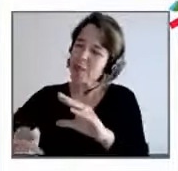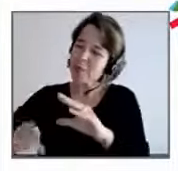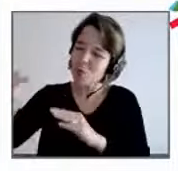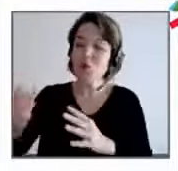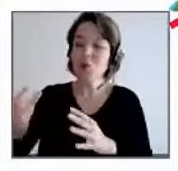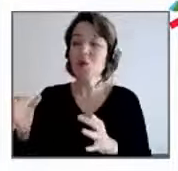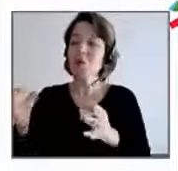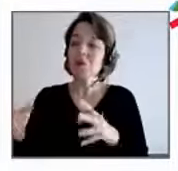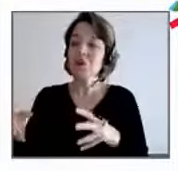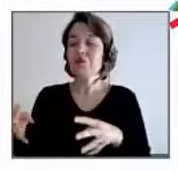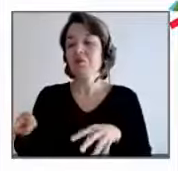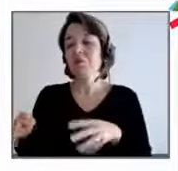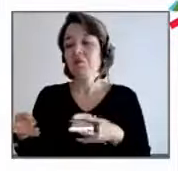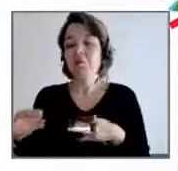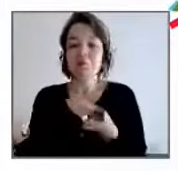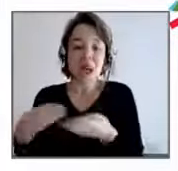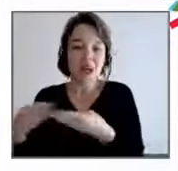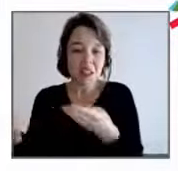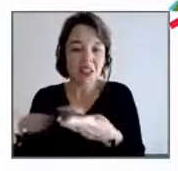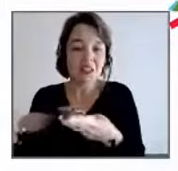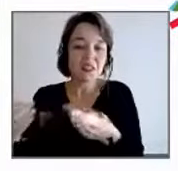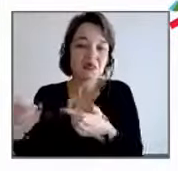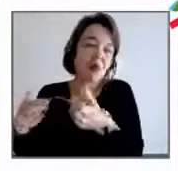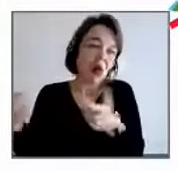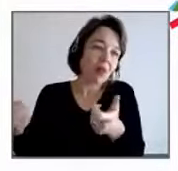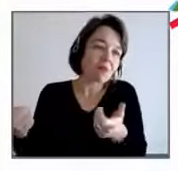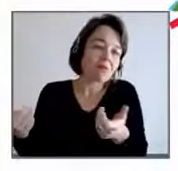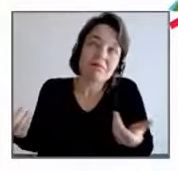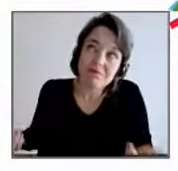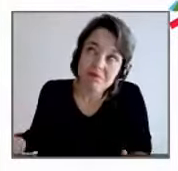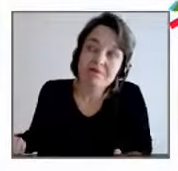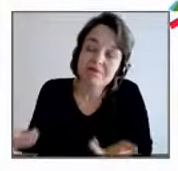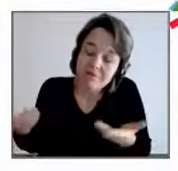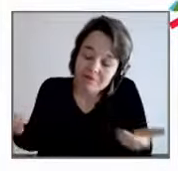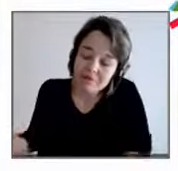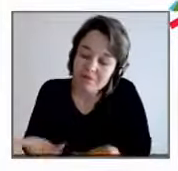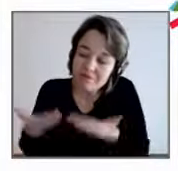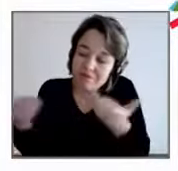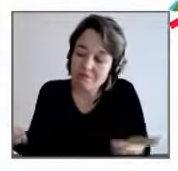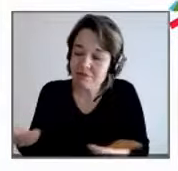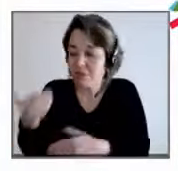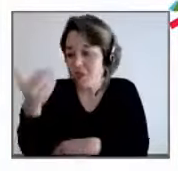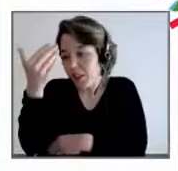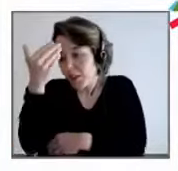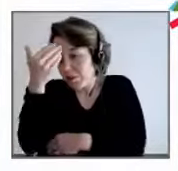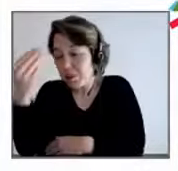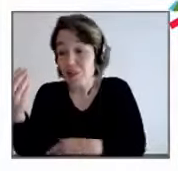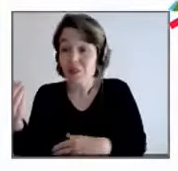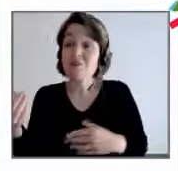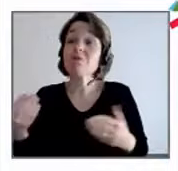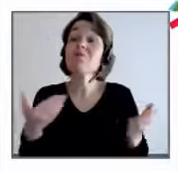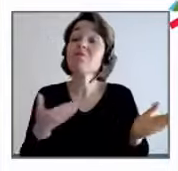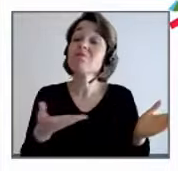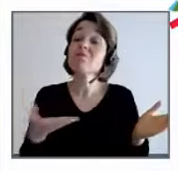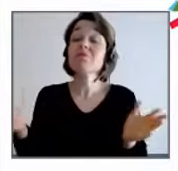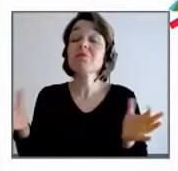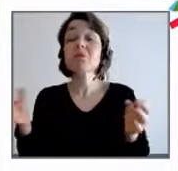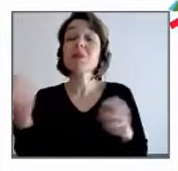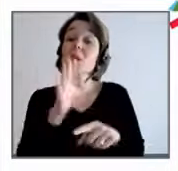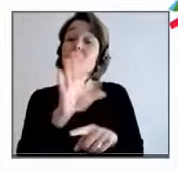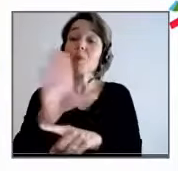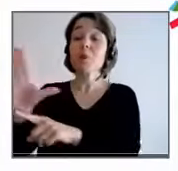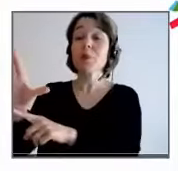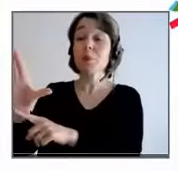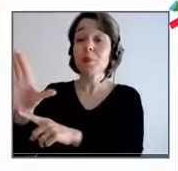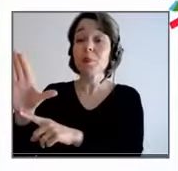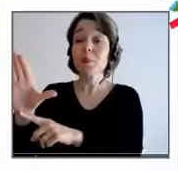éthique, si on jouait un peu sur les mots. Donc, si ce n'est qu'une vitrine éthique, je n'y crois pas un seul instant, les gens ne sont pas dupes du tout